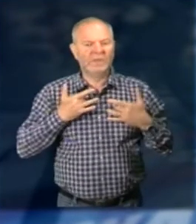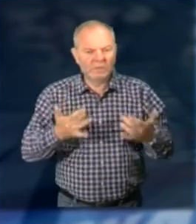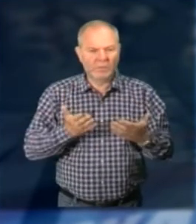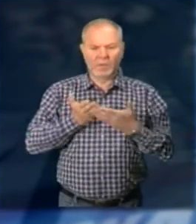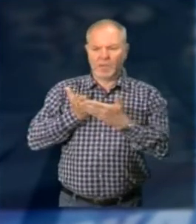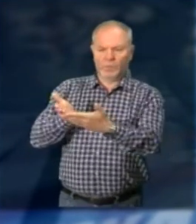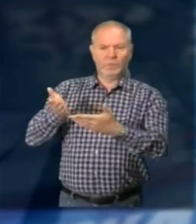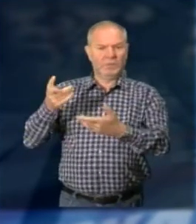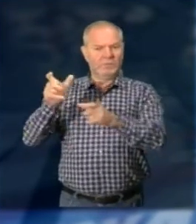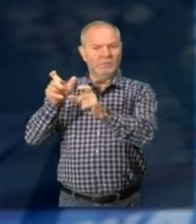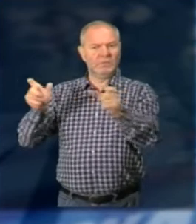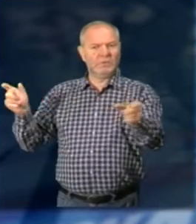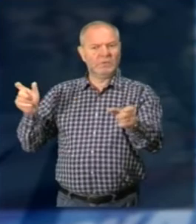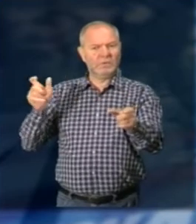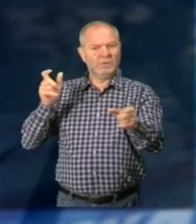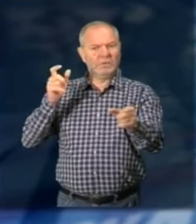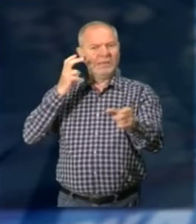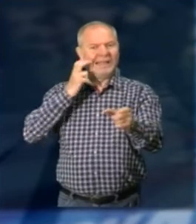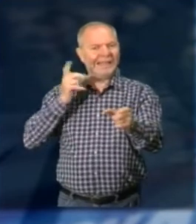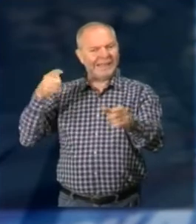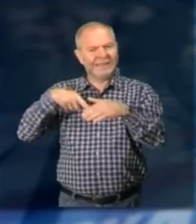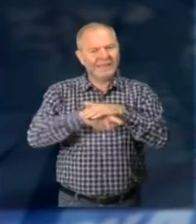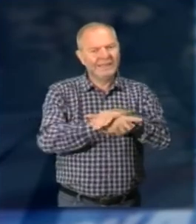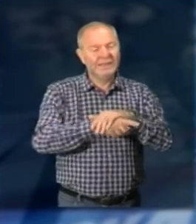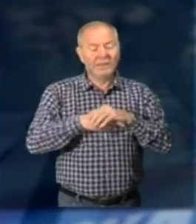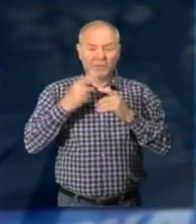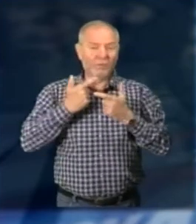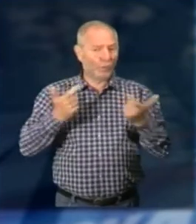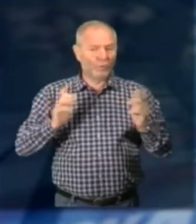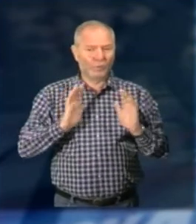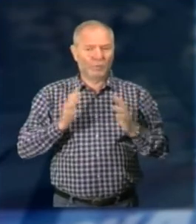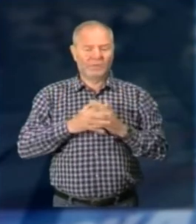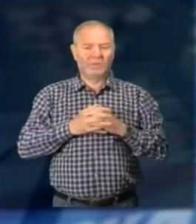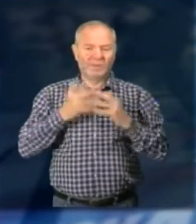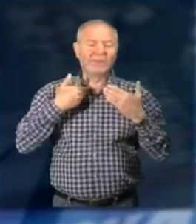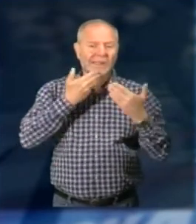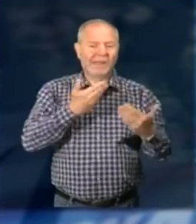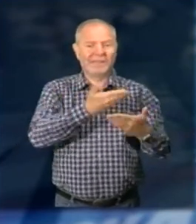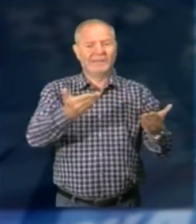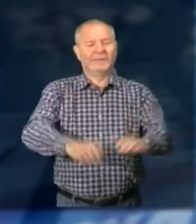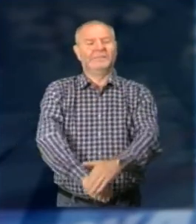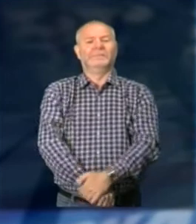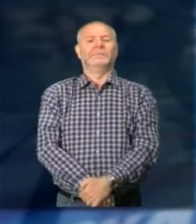confronti di queste persone E questa, vabbè, è una fortuna e di questo anno sono grato insomma